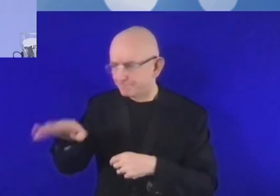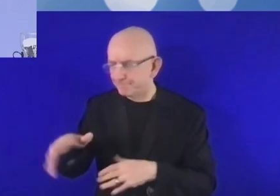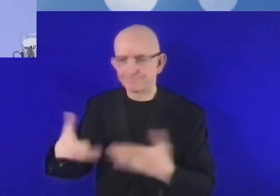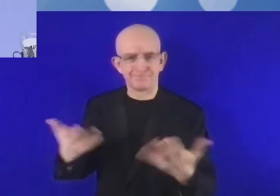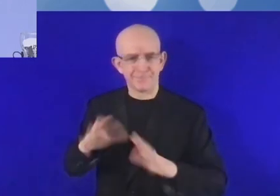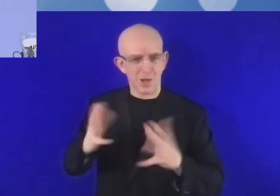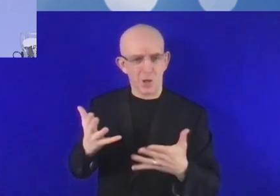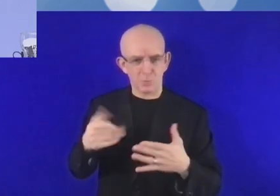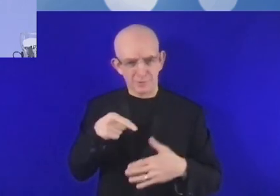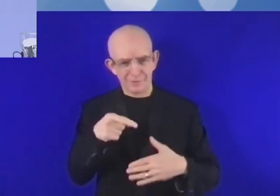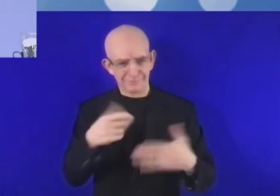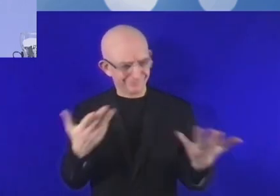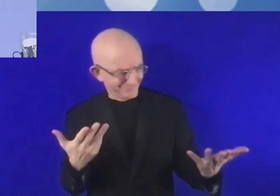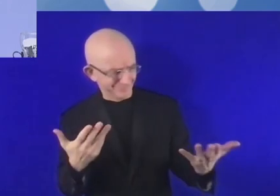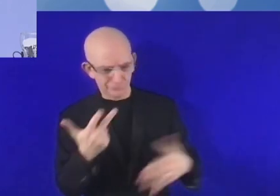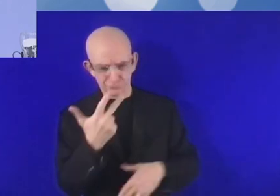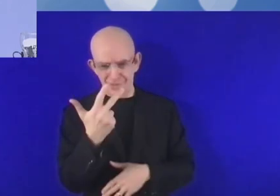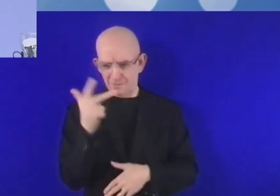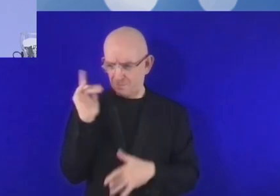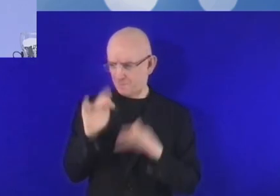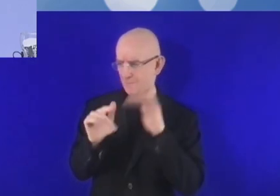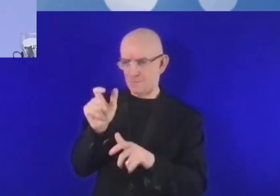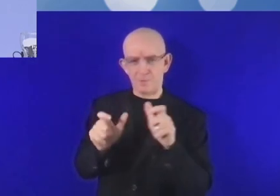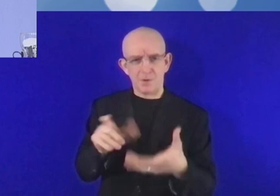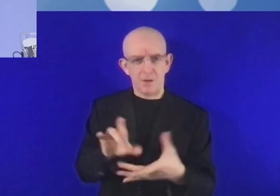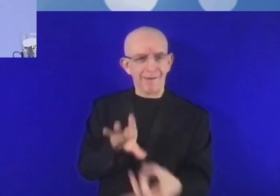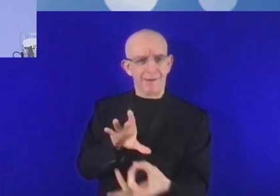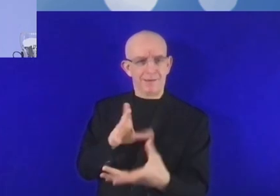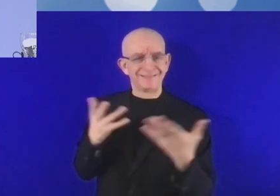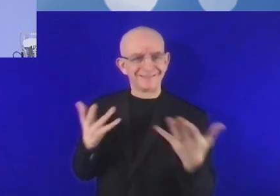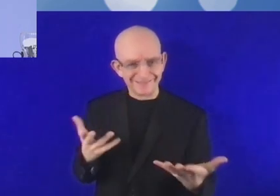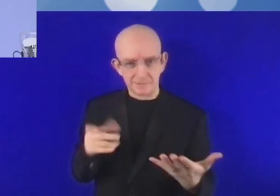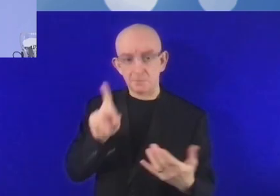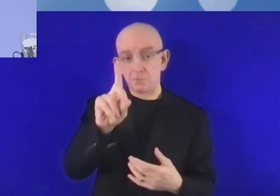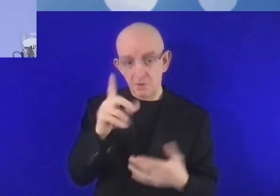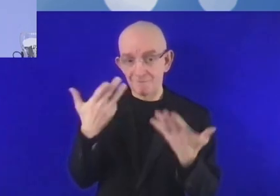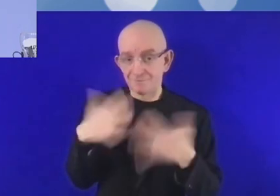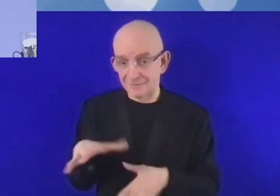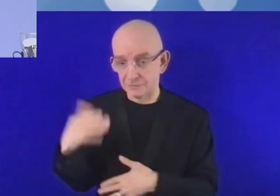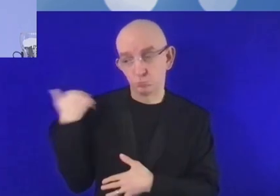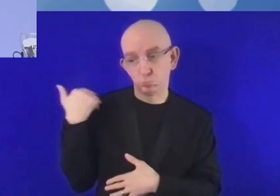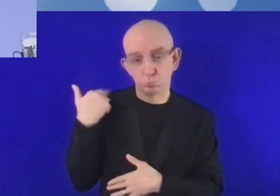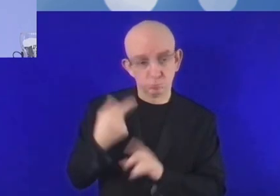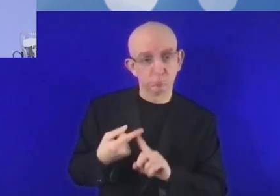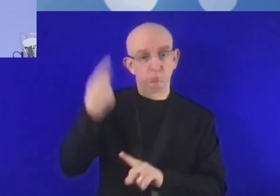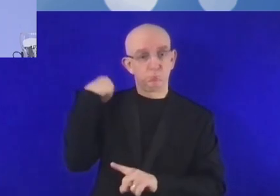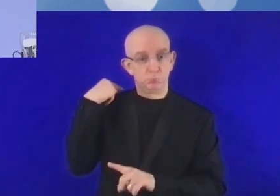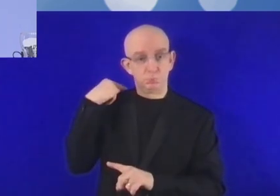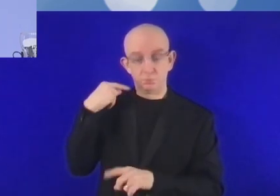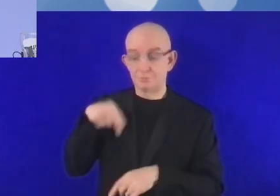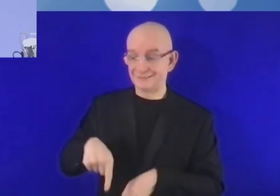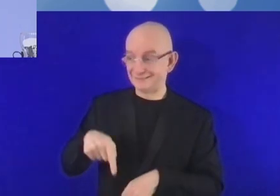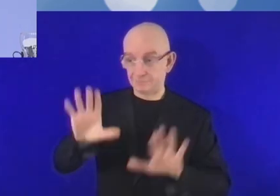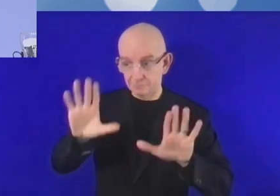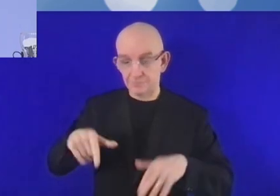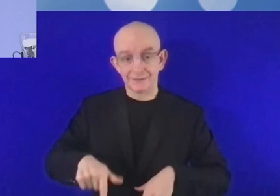à ceux qui n'ont pas encore accès à Internet, mais qui auront peut-être accès à Internet un jour et qui seront peut-être des créateurs d'entreprises pour qu'ils soient